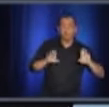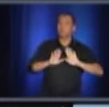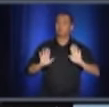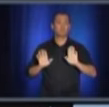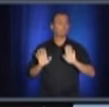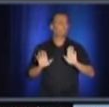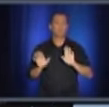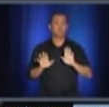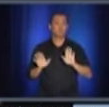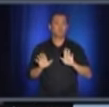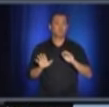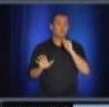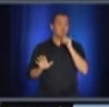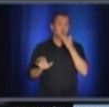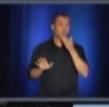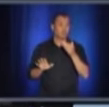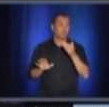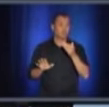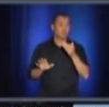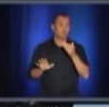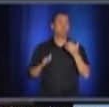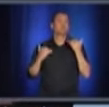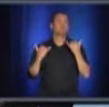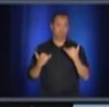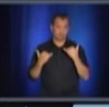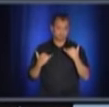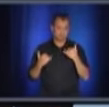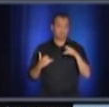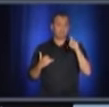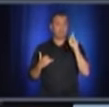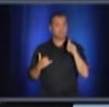et ce n'est pas un jeu de mots, mais qu'il faut faire de la place.